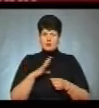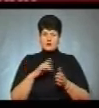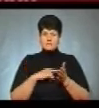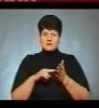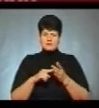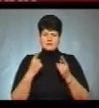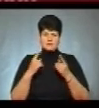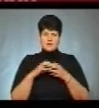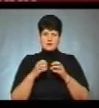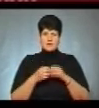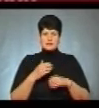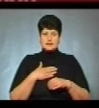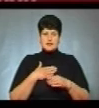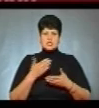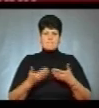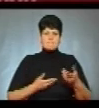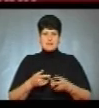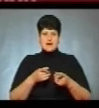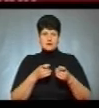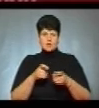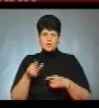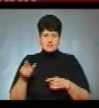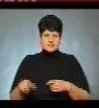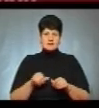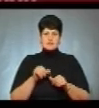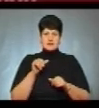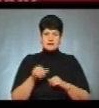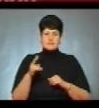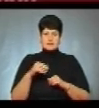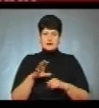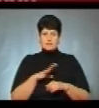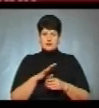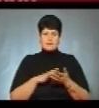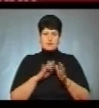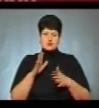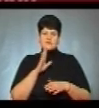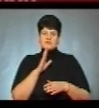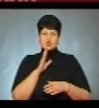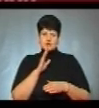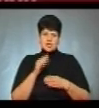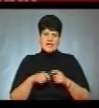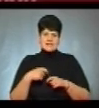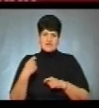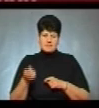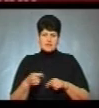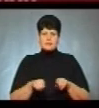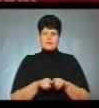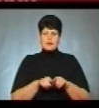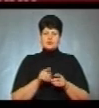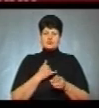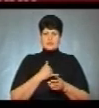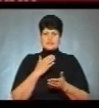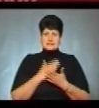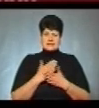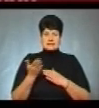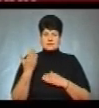високі результати наших біатлоністів. Покрім Ментра, нагадаю, у нас була бронза в жіночій естафеті, також у нас є за